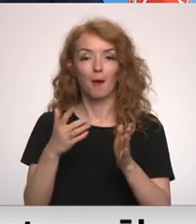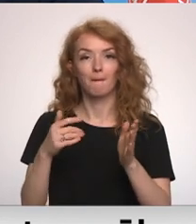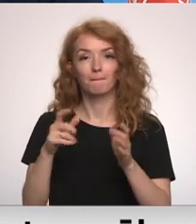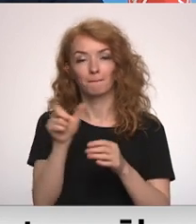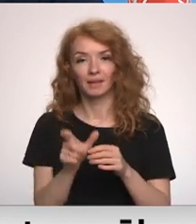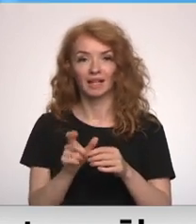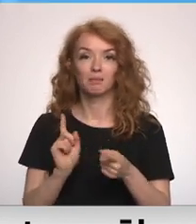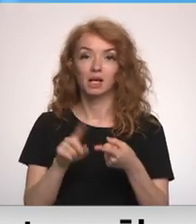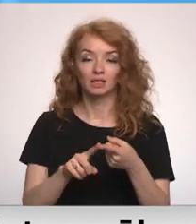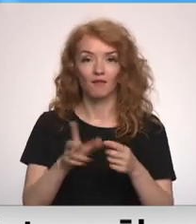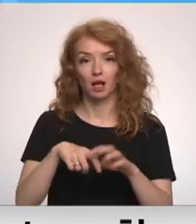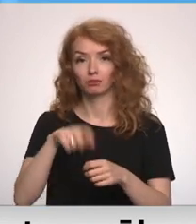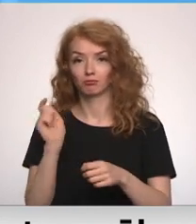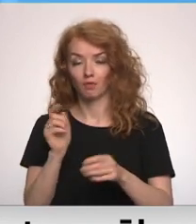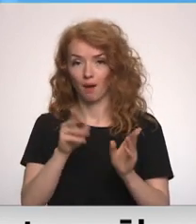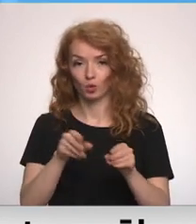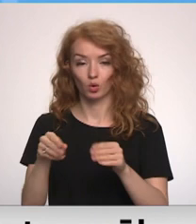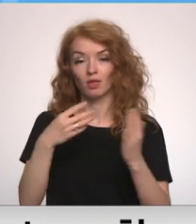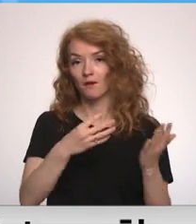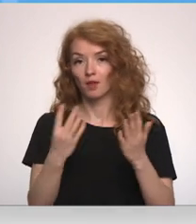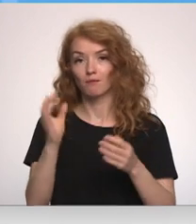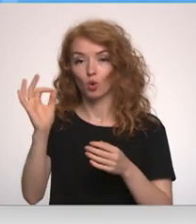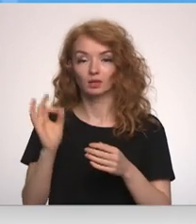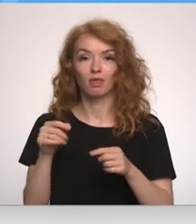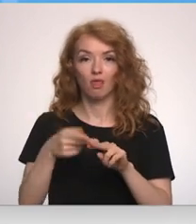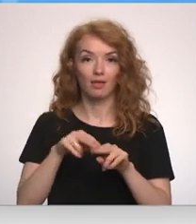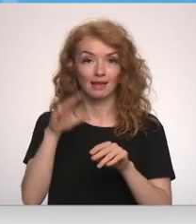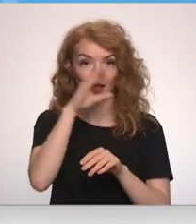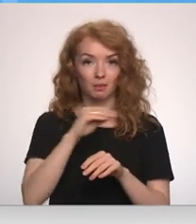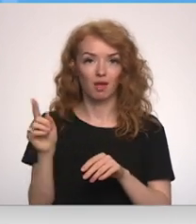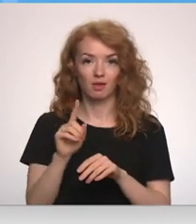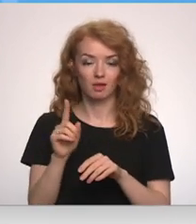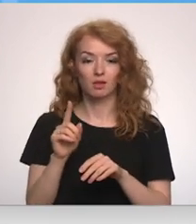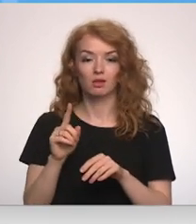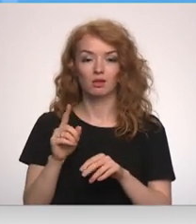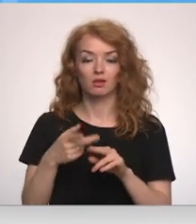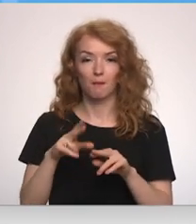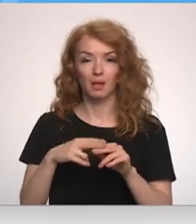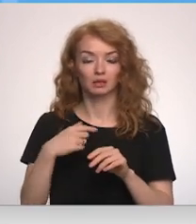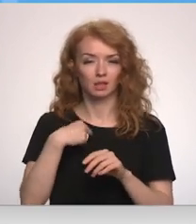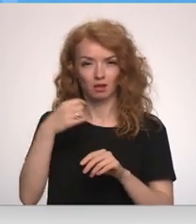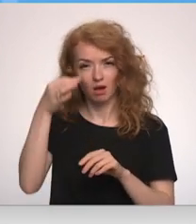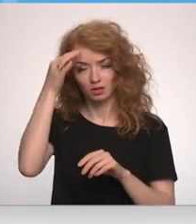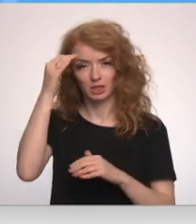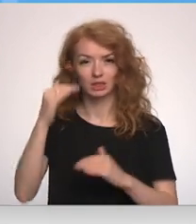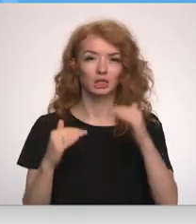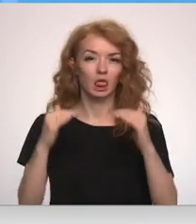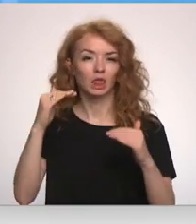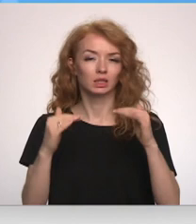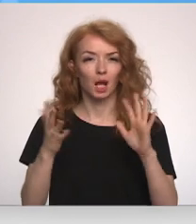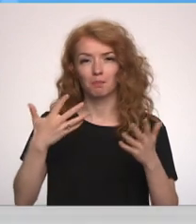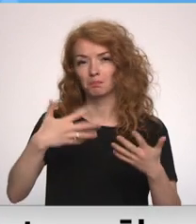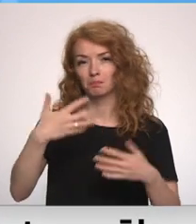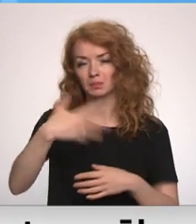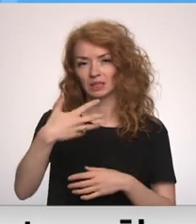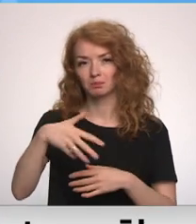pieslēdz un atslēdz apkuri. 9,9% gadījumu šāda iespēja ir. Pēc atmiņā esošas statistikas, mēs 50